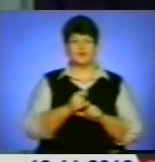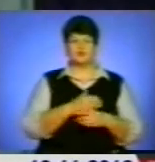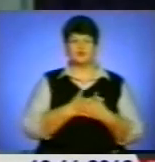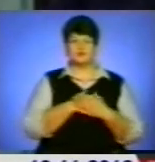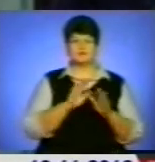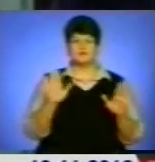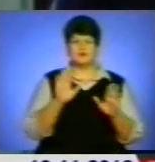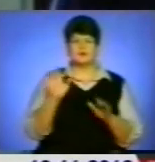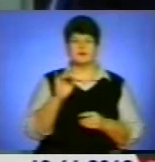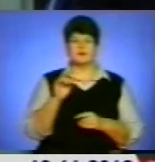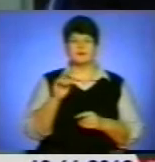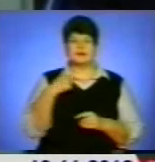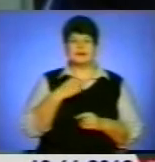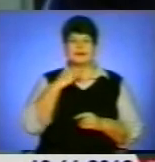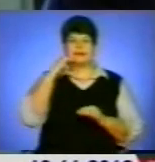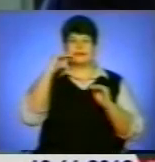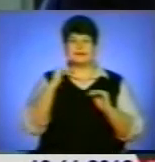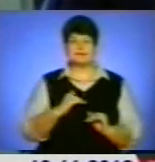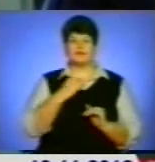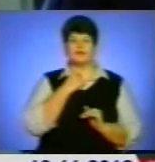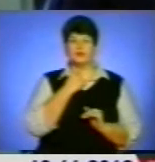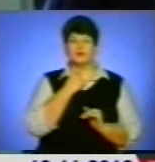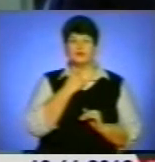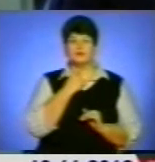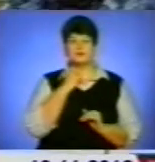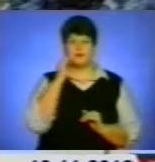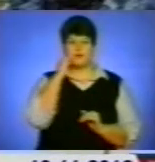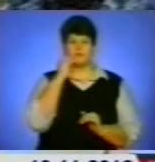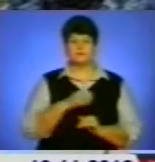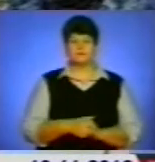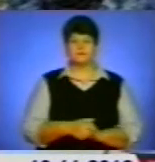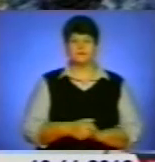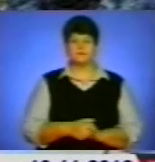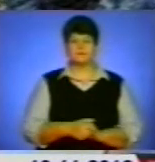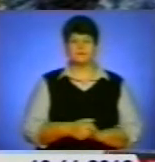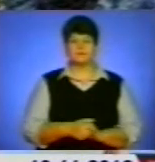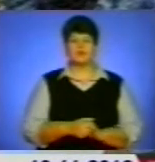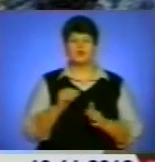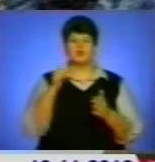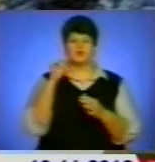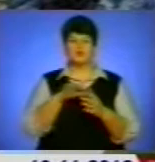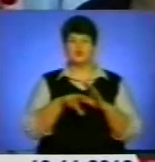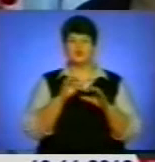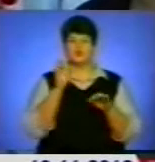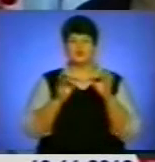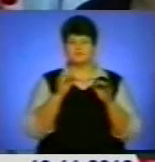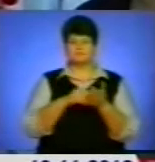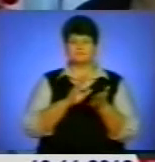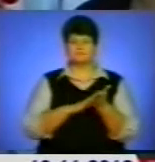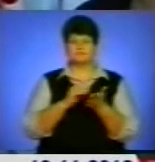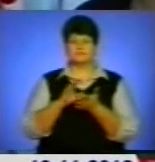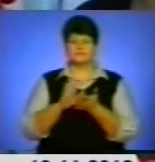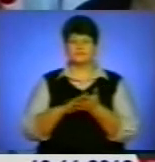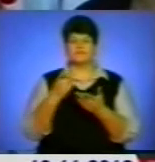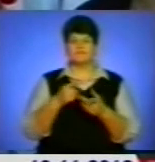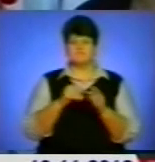бо в мене низький голос і дістався мій голос від бабусі. Журі визначили високу майстерність усіх учасників творчого змагання.